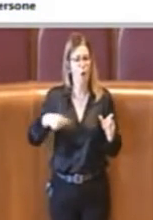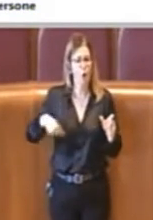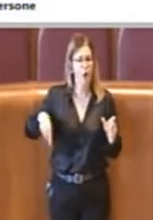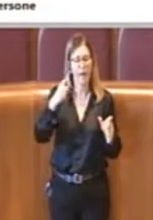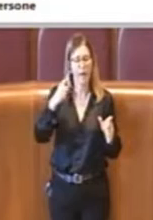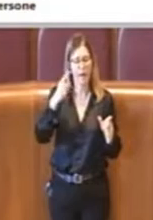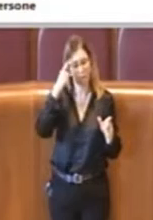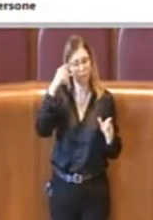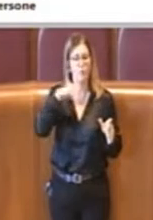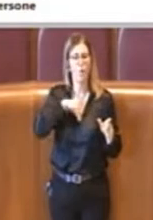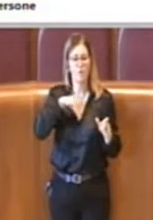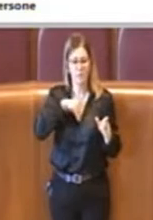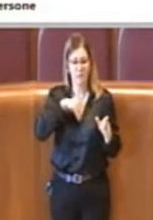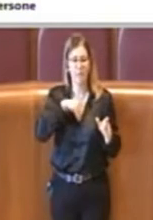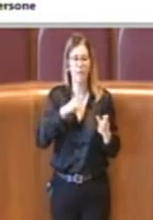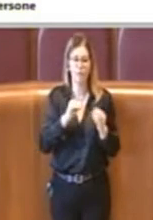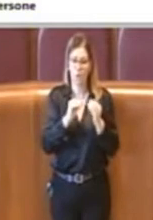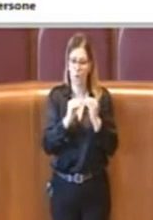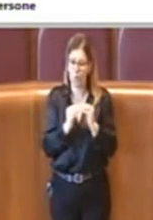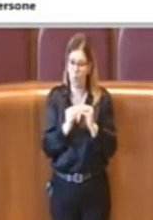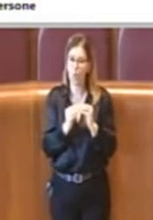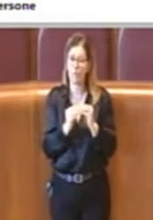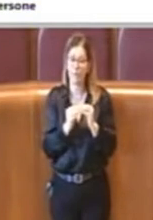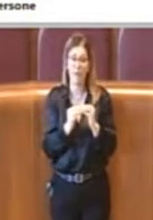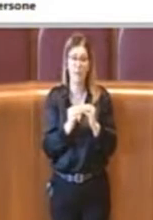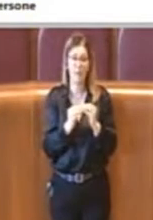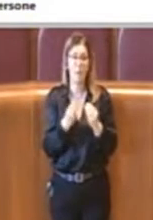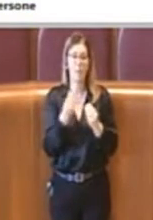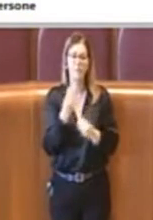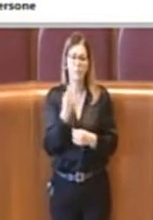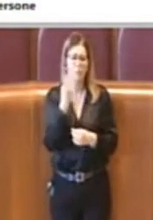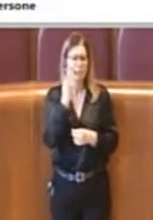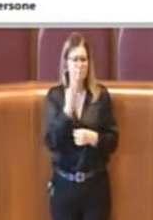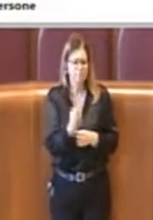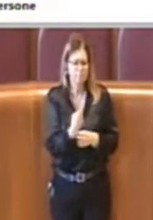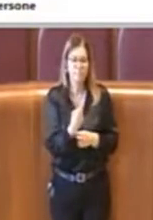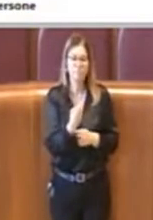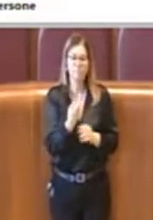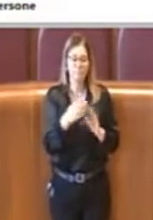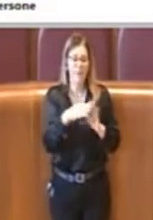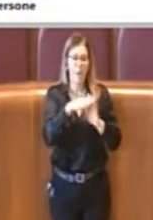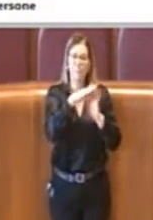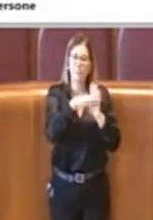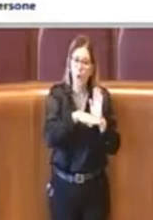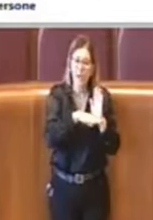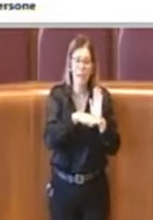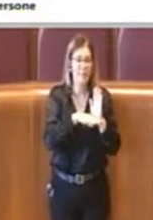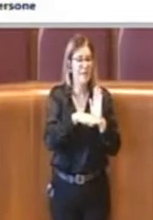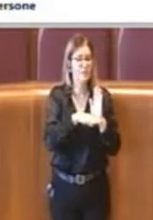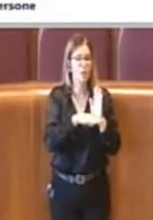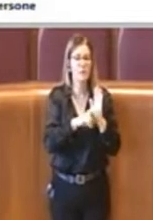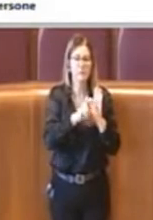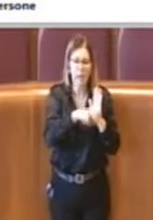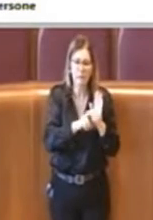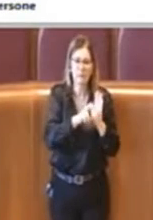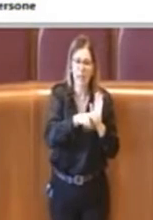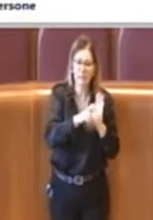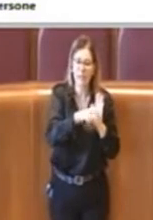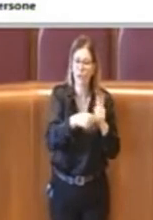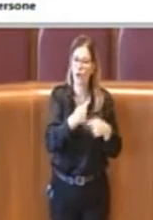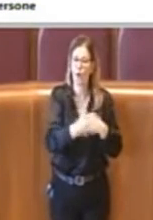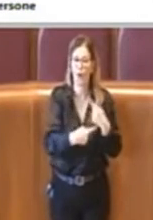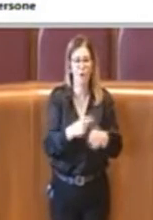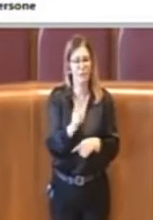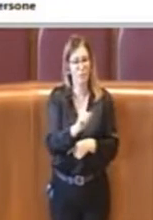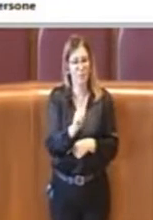Ma quando assistiamo a una programmazione non continuativa delle attività del teatro dell'opera,